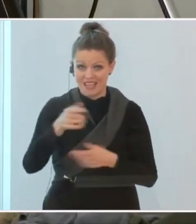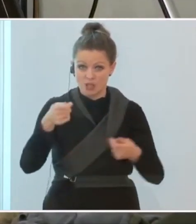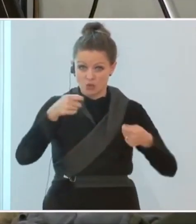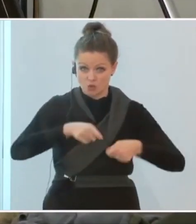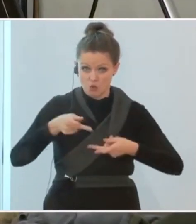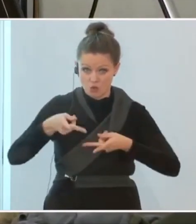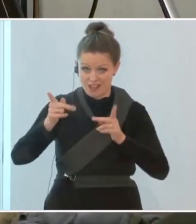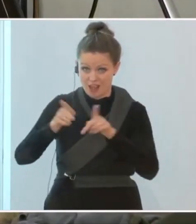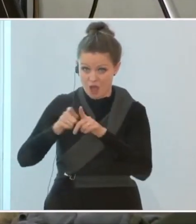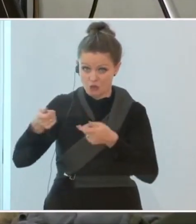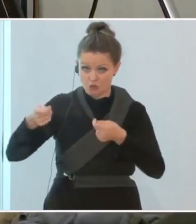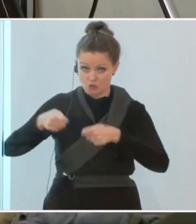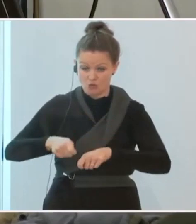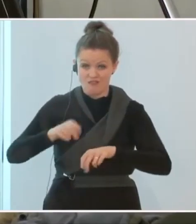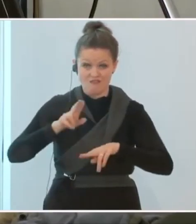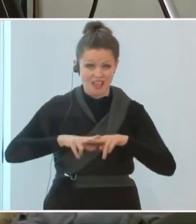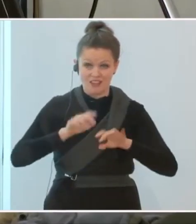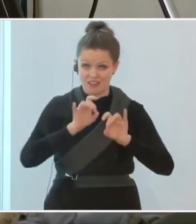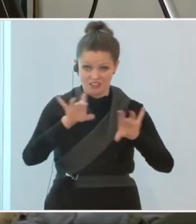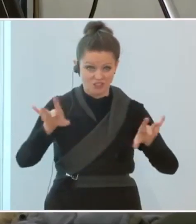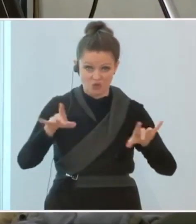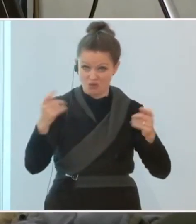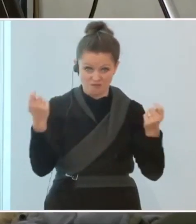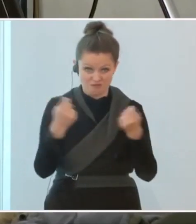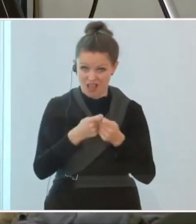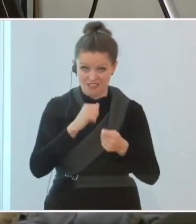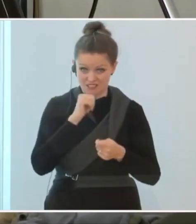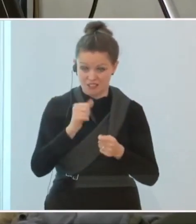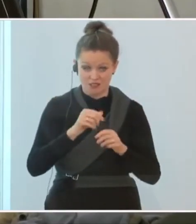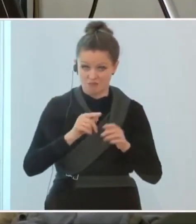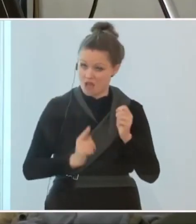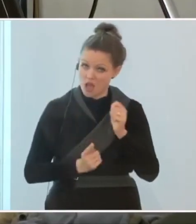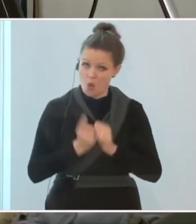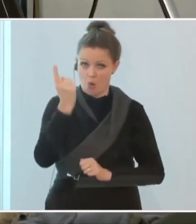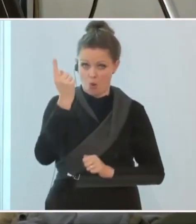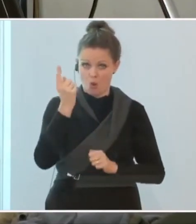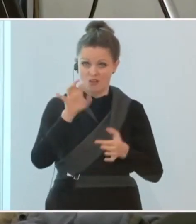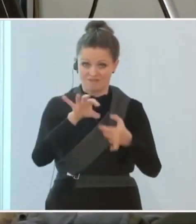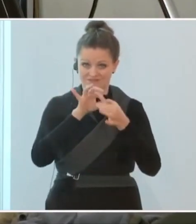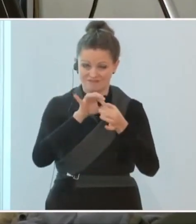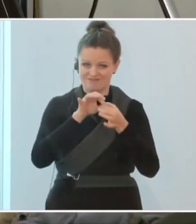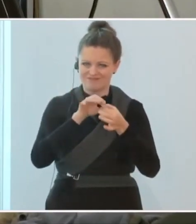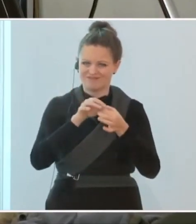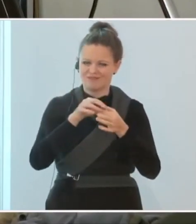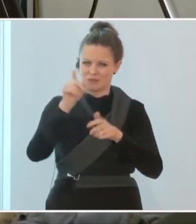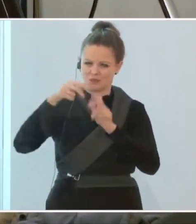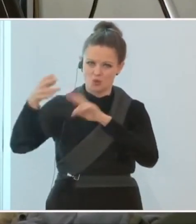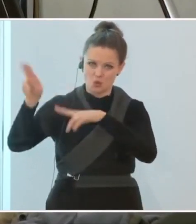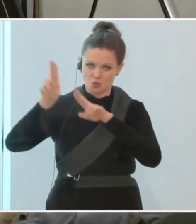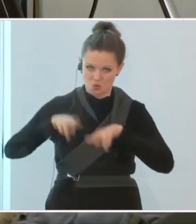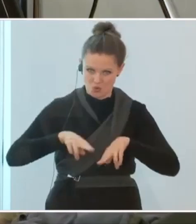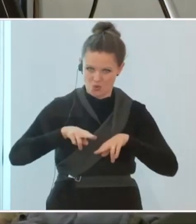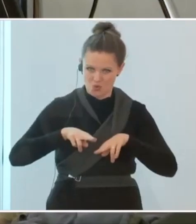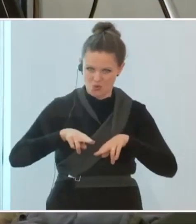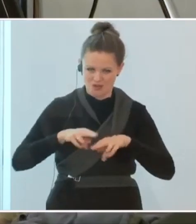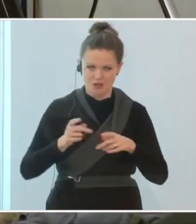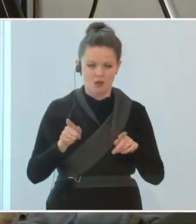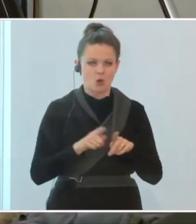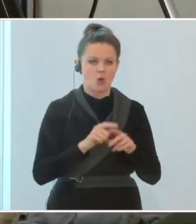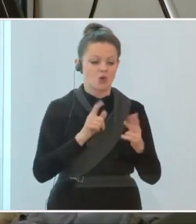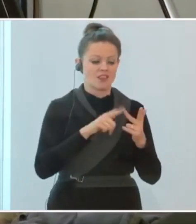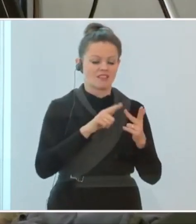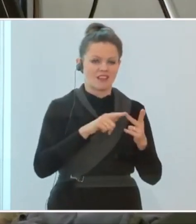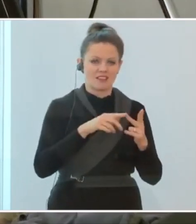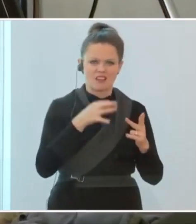Hotels, wenn das Infektionsgeschehen nicht so ist, vielleicht im Kontext der Rückkehrer. Und dritte Frage, Skifahren